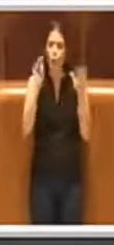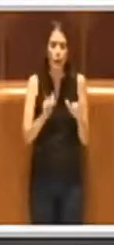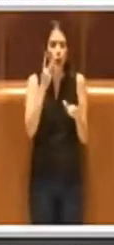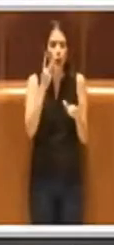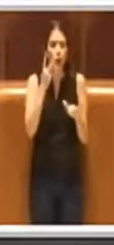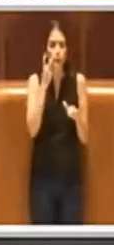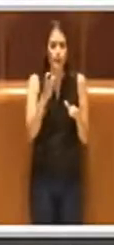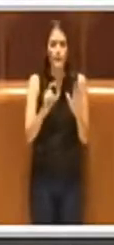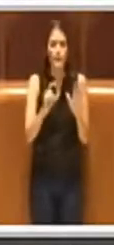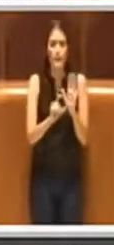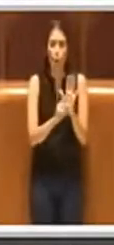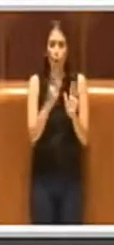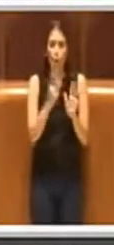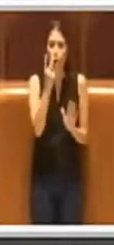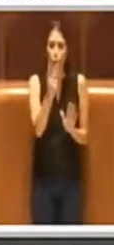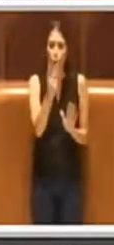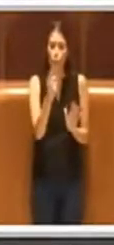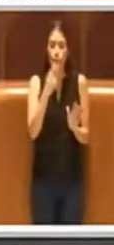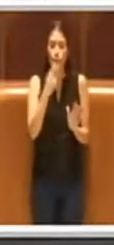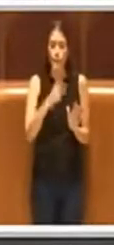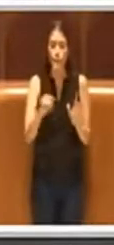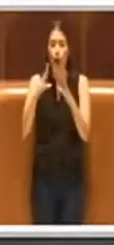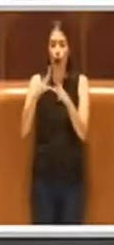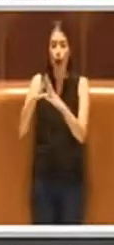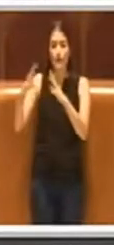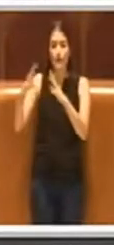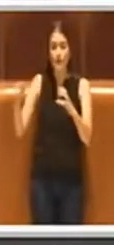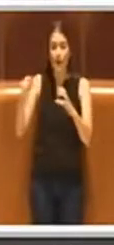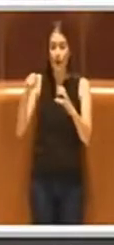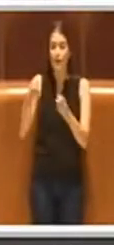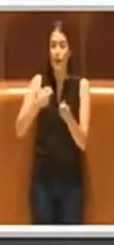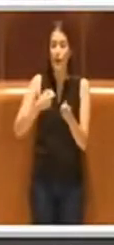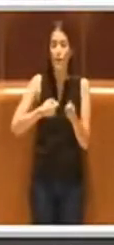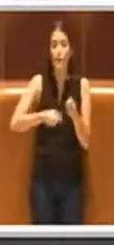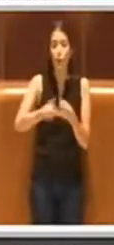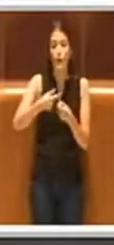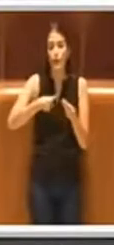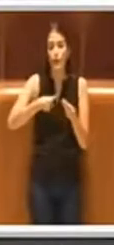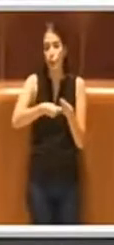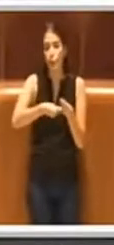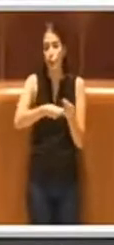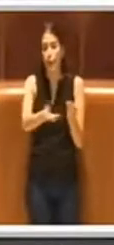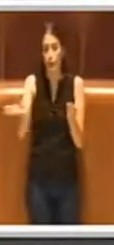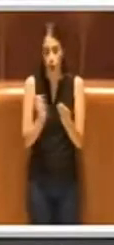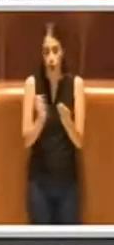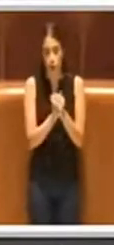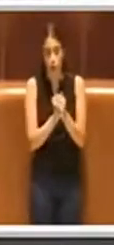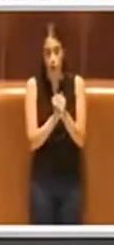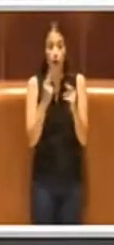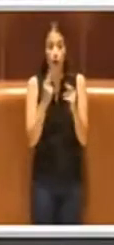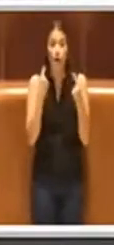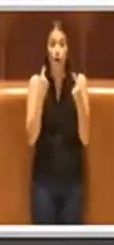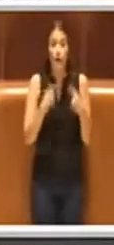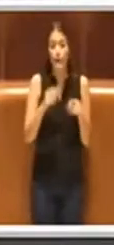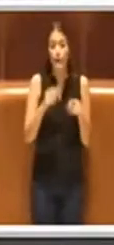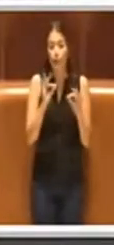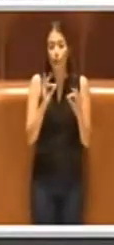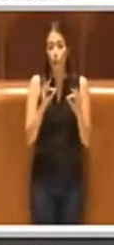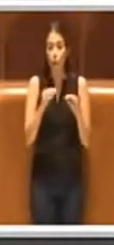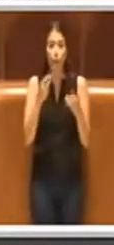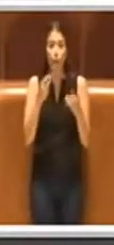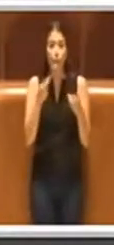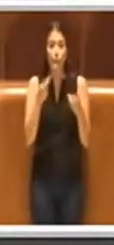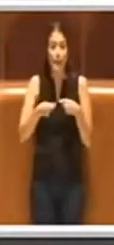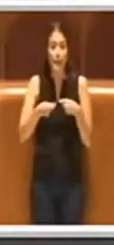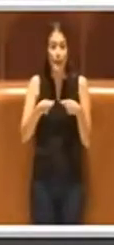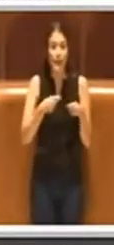previste al comma 2 per le aziende definite fornitrici, quindi comunque stiamo parlando di mercati agricoli che devono